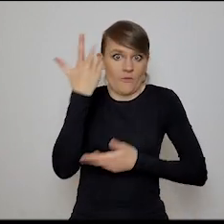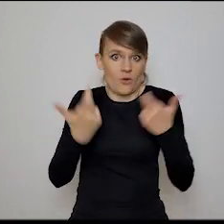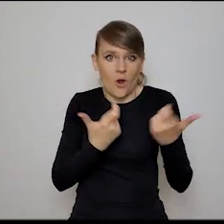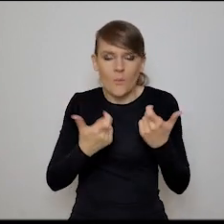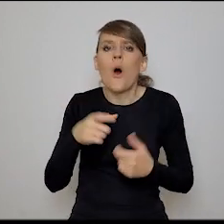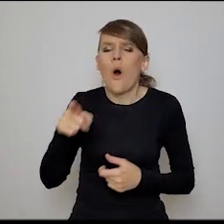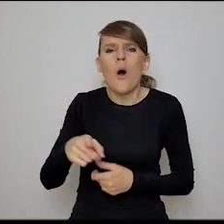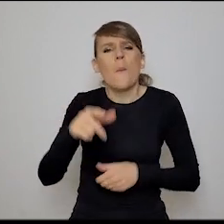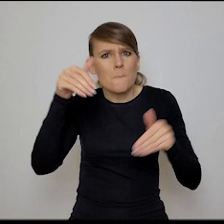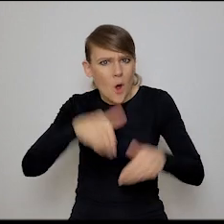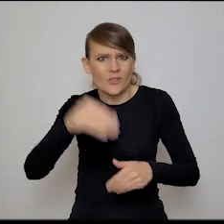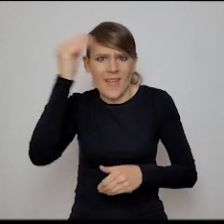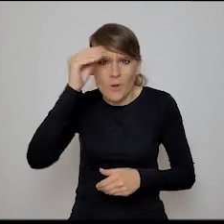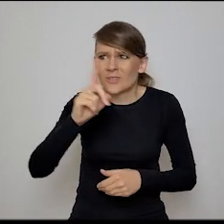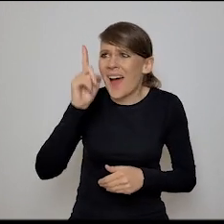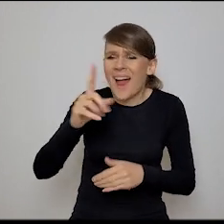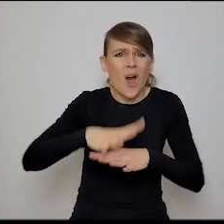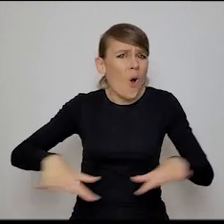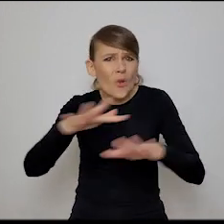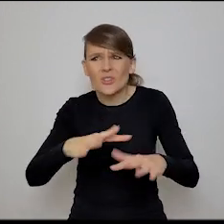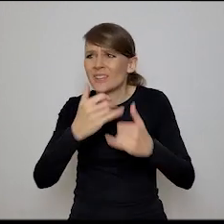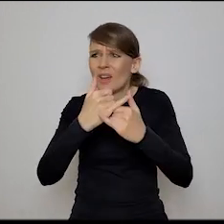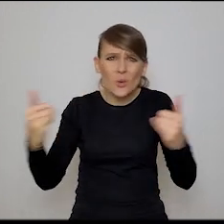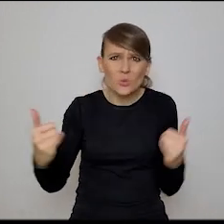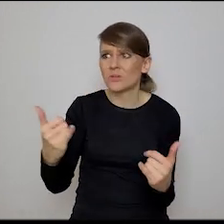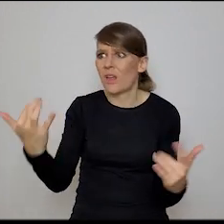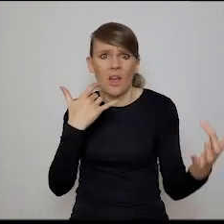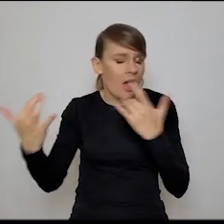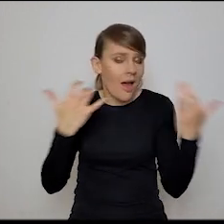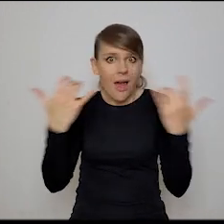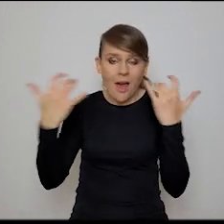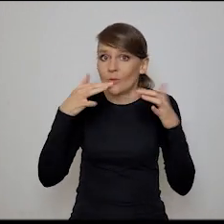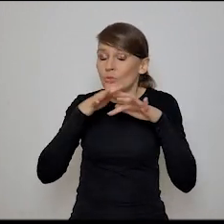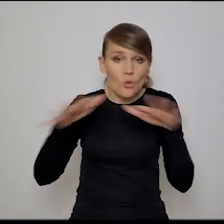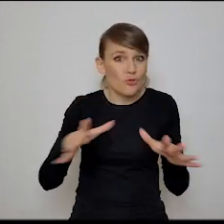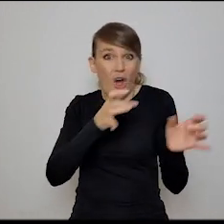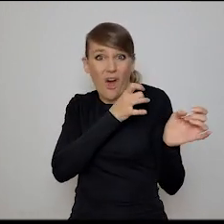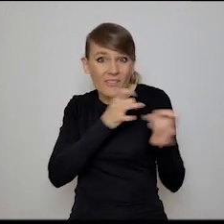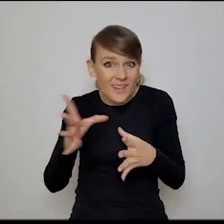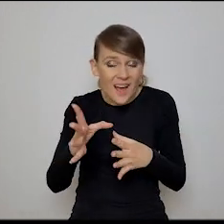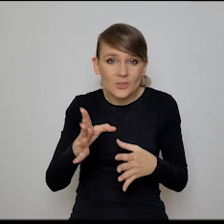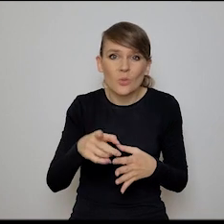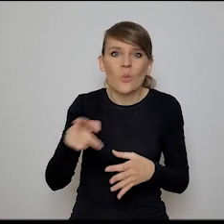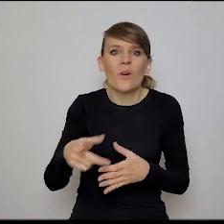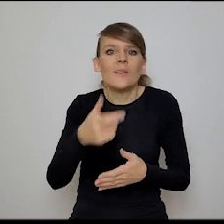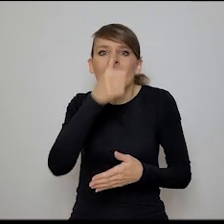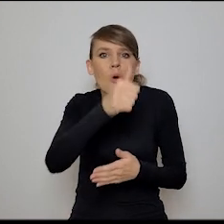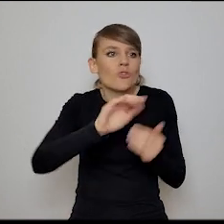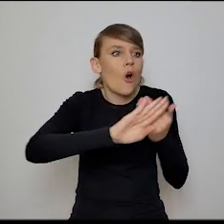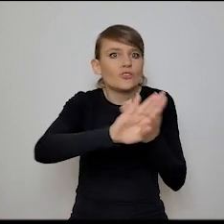stanie się nauczyć, natomiast tych bodźców z otoczenia, które wymagają adaptacji płynie tak bardzo dużo naraz i nie da się wyizolować ich w żaden sposób, że